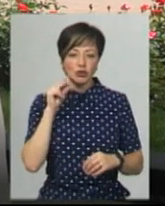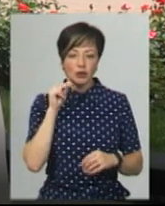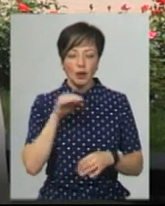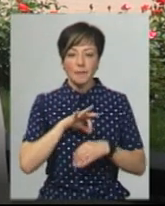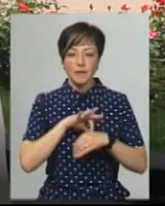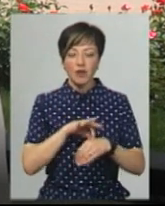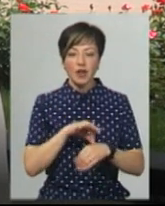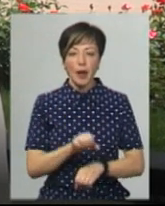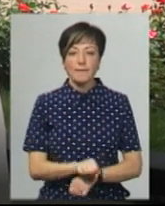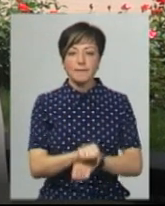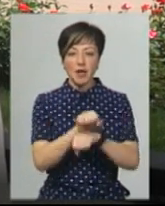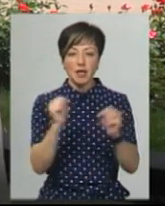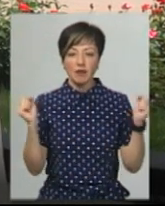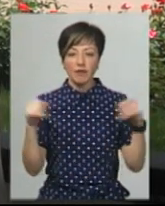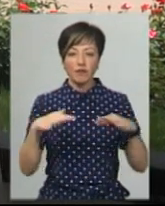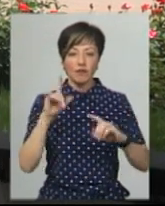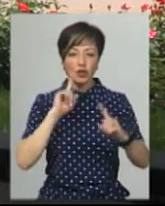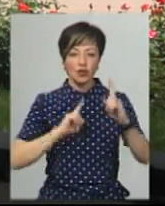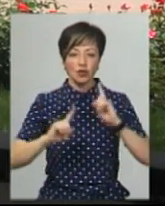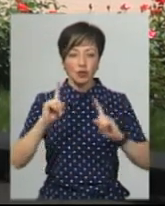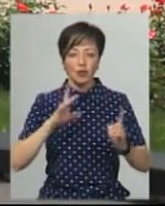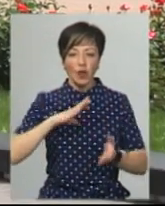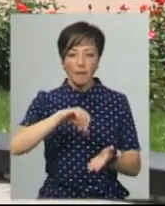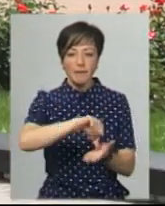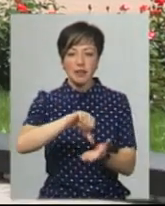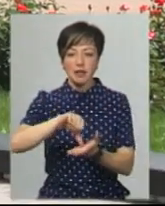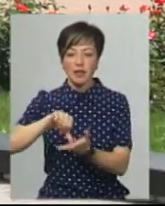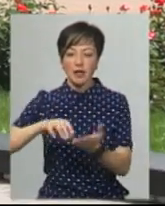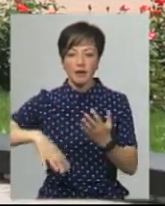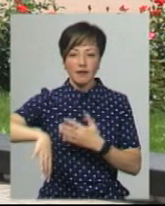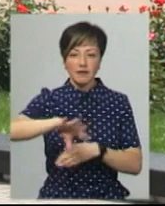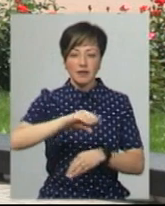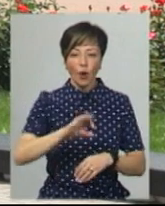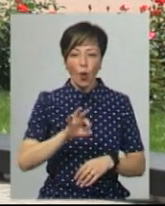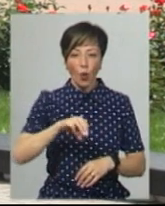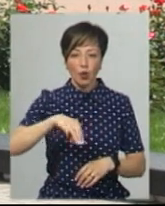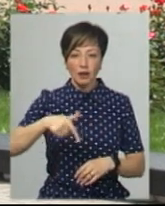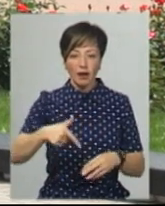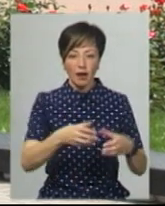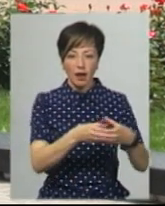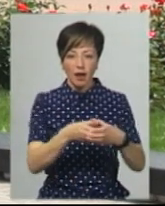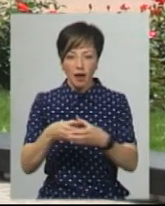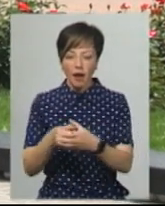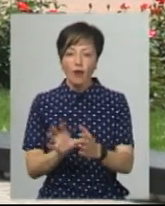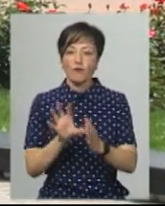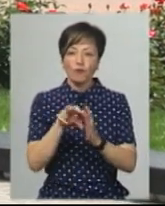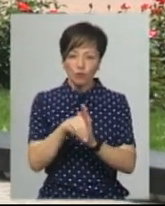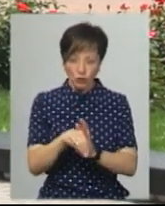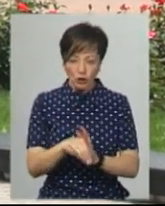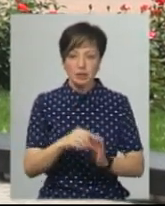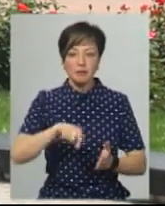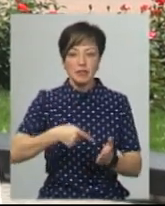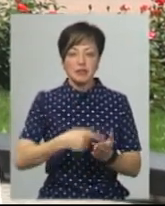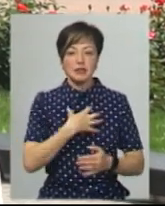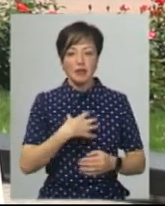провели міт ВІЧ, на якому зібралися представники всіх об'єднаних територіальних громад, в числі міста Славути,